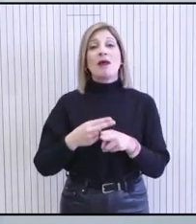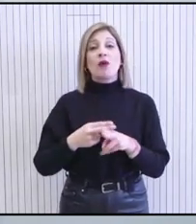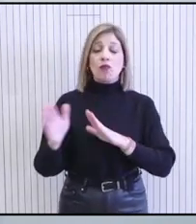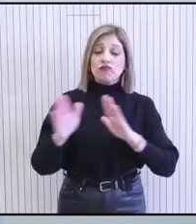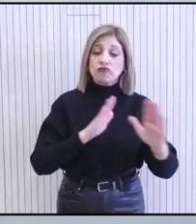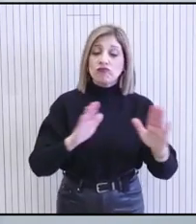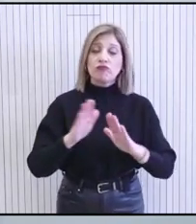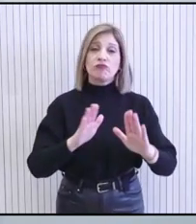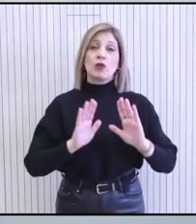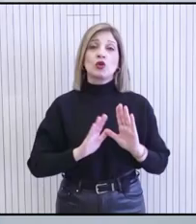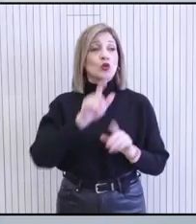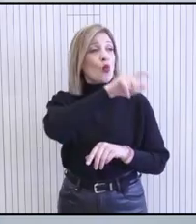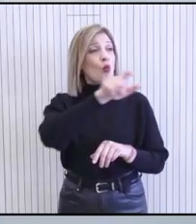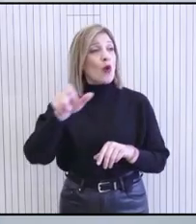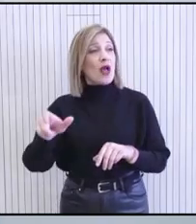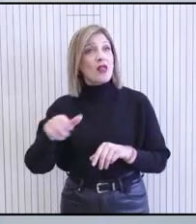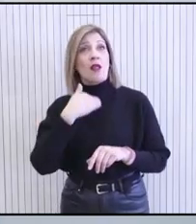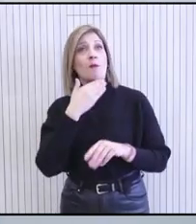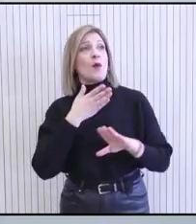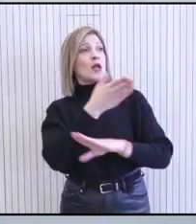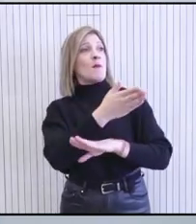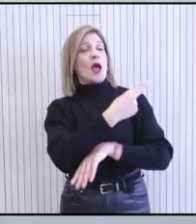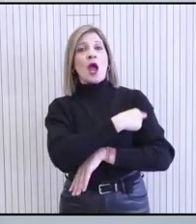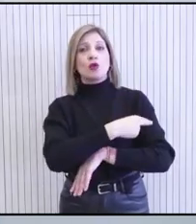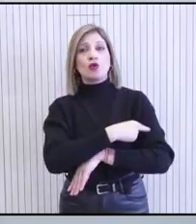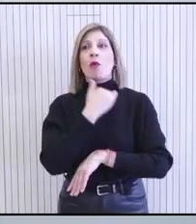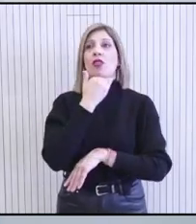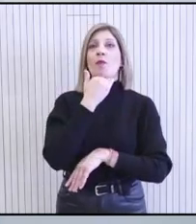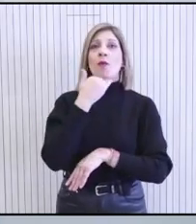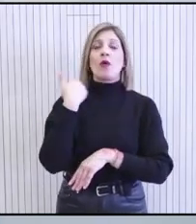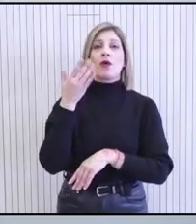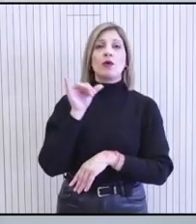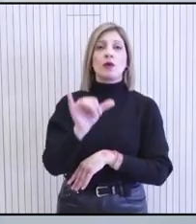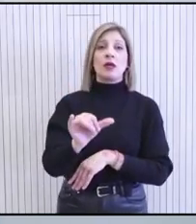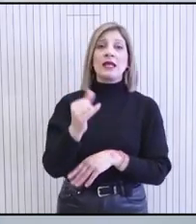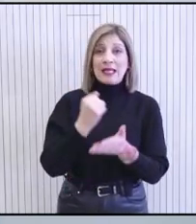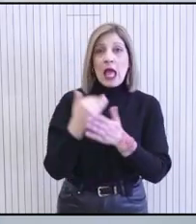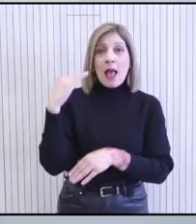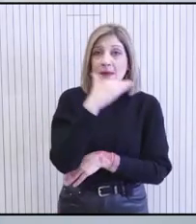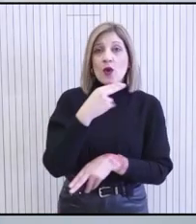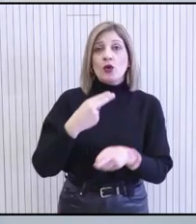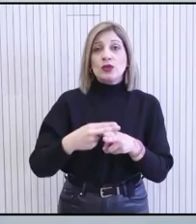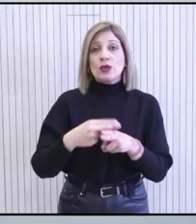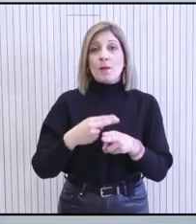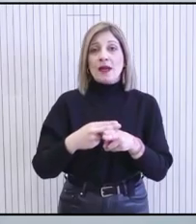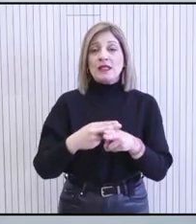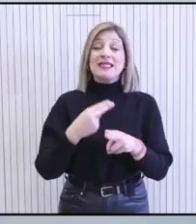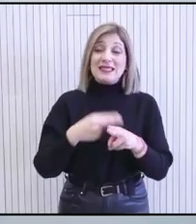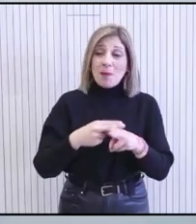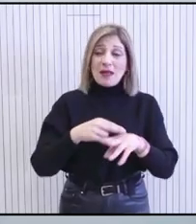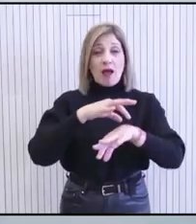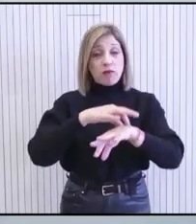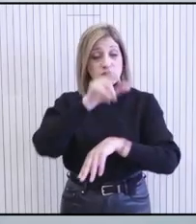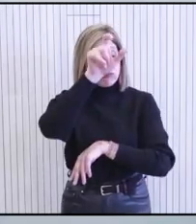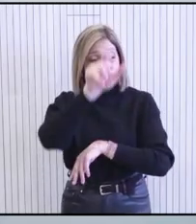ο οποιοσδήποτε συμπολίτης μας να μην έχει πρόσβαση στην υγεία διαρκώς και πόσο μάλλον σε επίγοντα περιστατικά. Η πίστη στον ασθενή, άλλωστε,